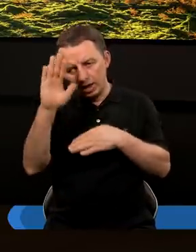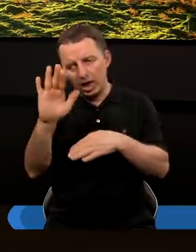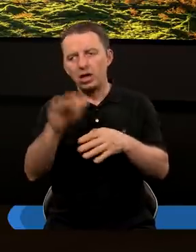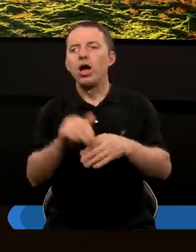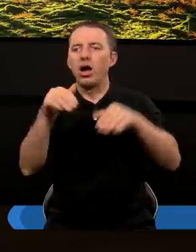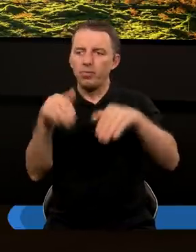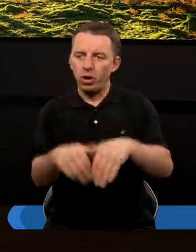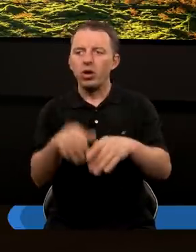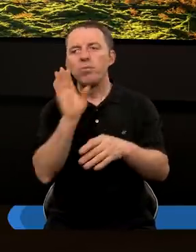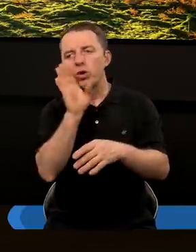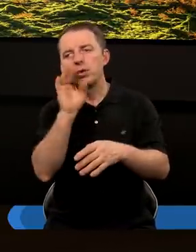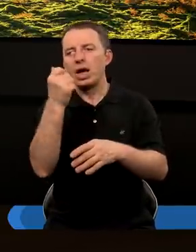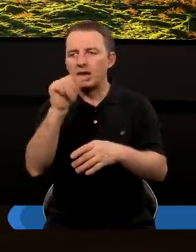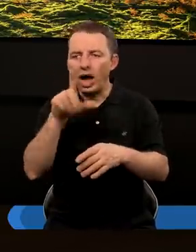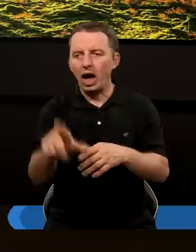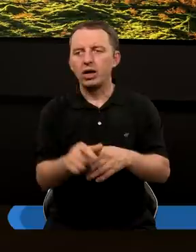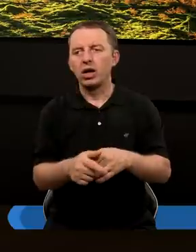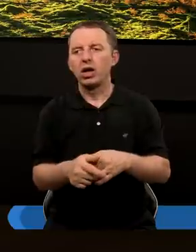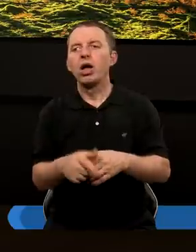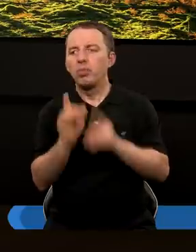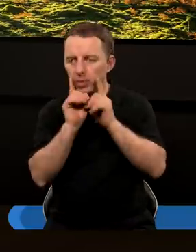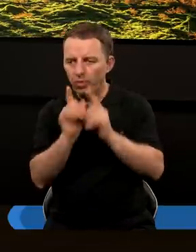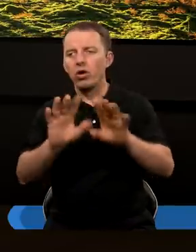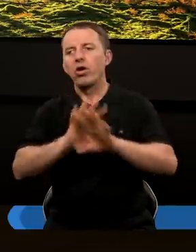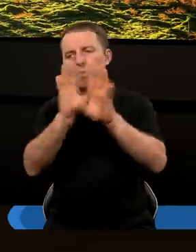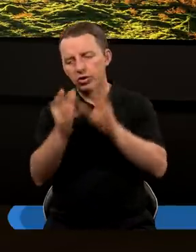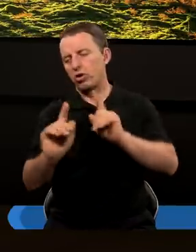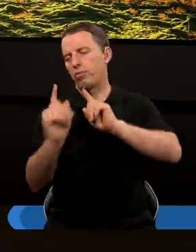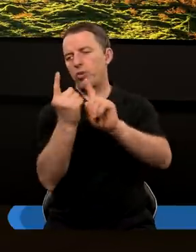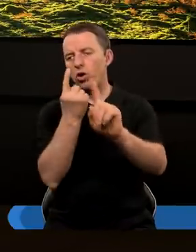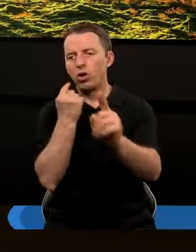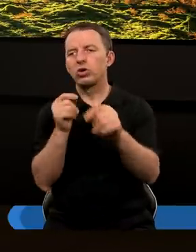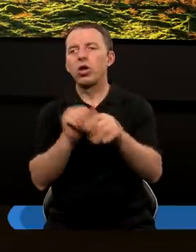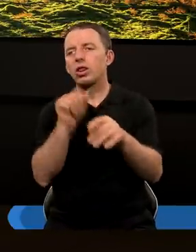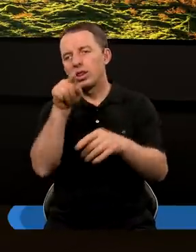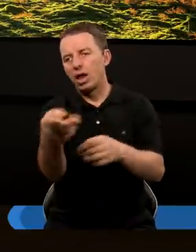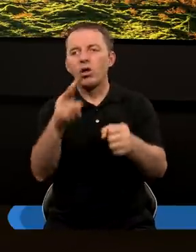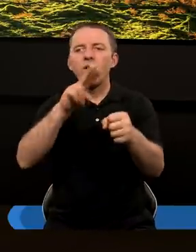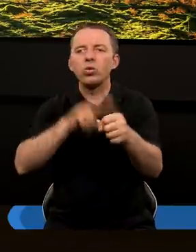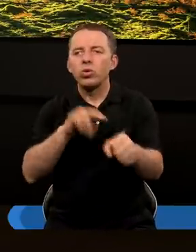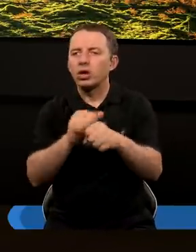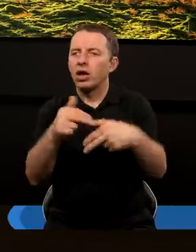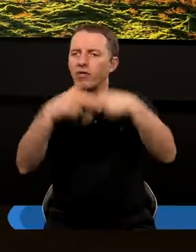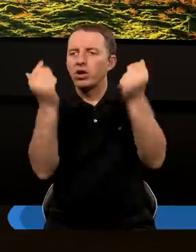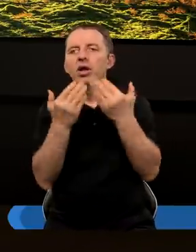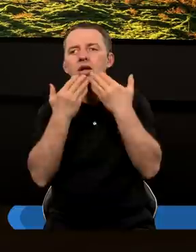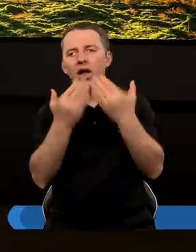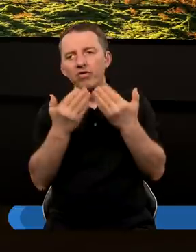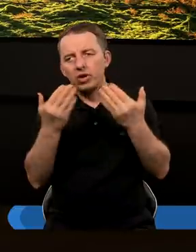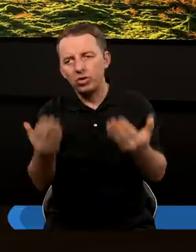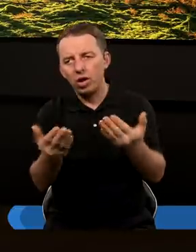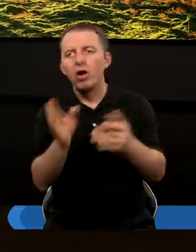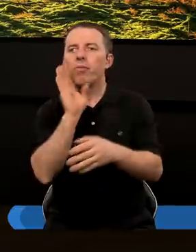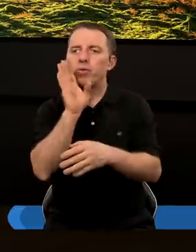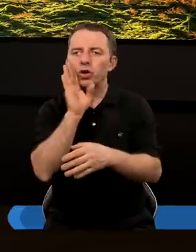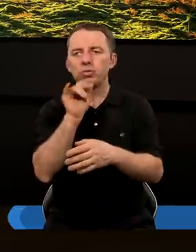znają, ale możemy podobnie jak Daniel powiedzieć, że to tak naprawdę wszystko pochodzi od tego, który jest w niebie. Jemu to zawdzięczamy